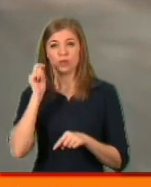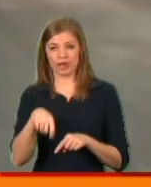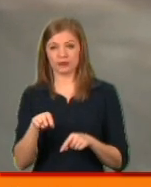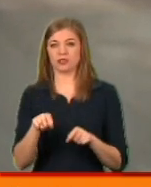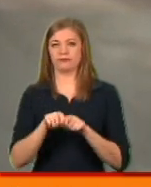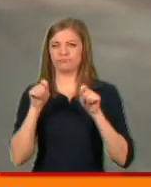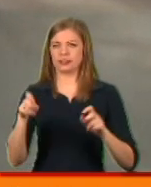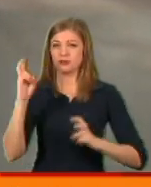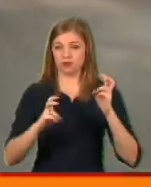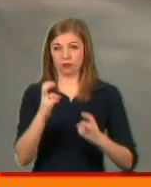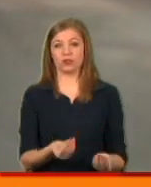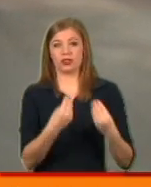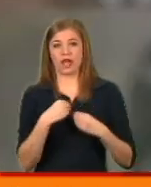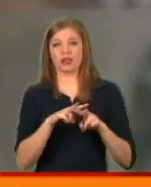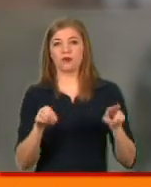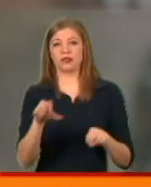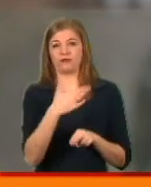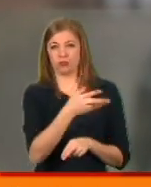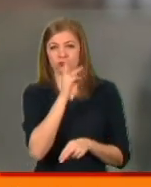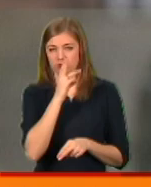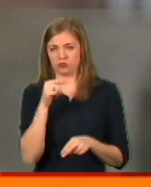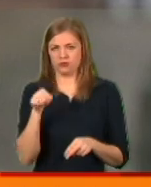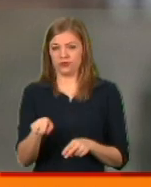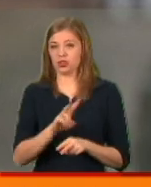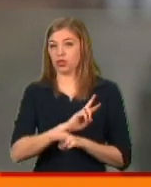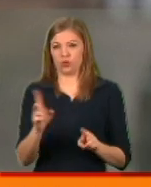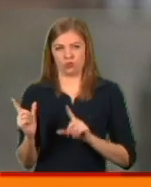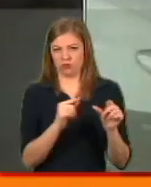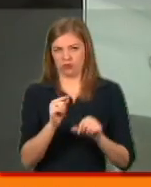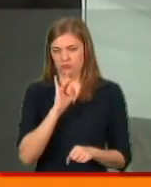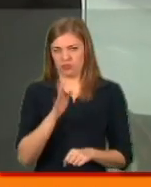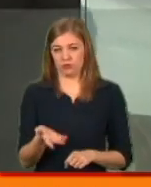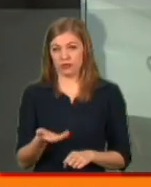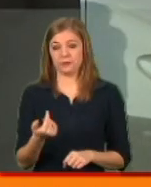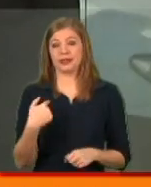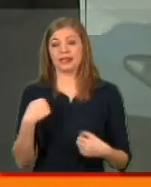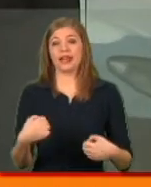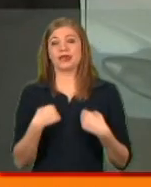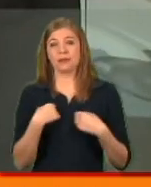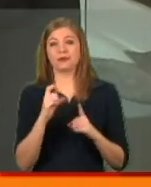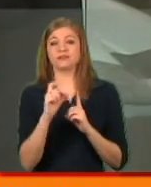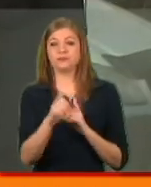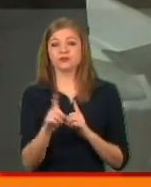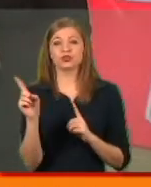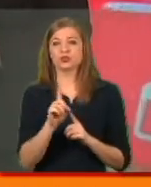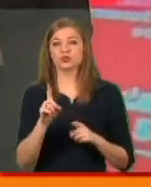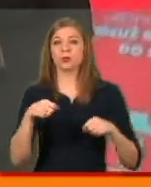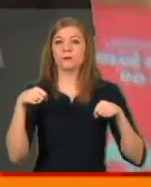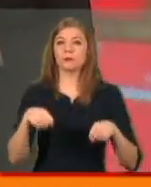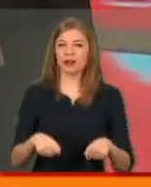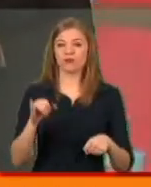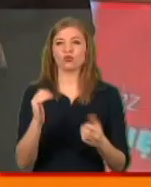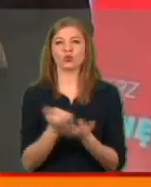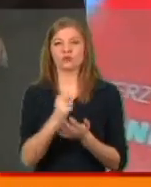відкрити заводи і дати європейські зарплати, і звідси і човниковий бізнес відпаде. Я намагався відповідати човникам, що правову і